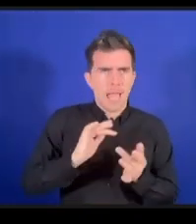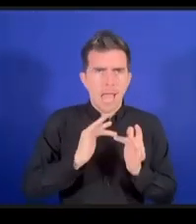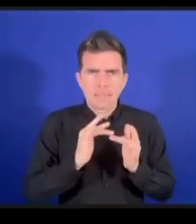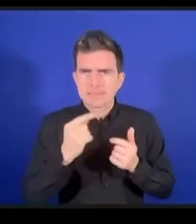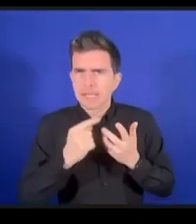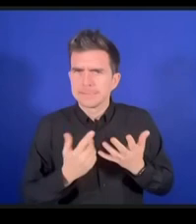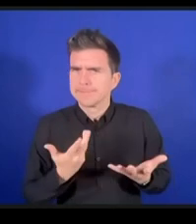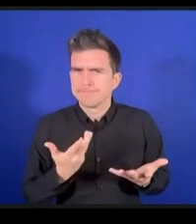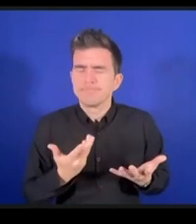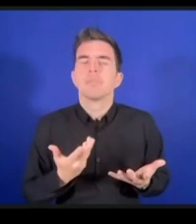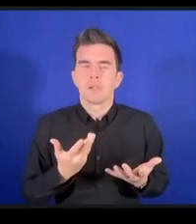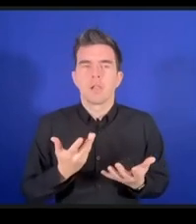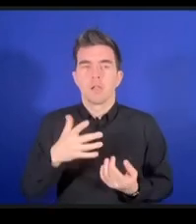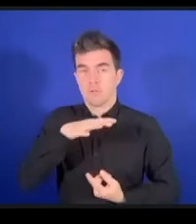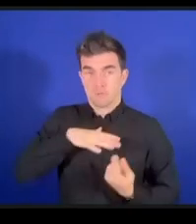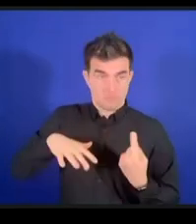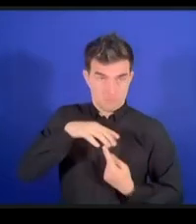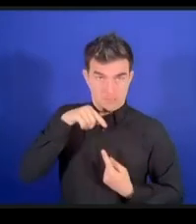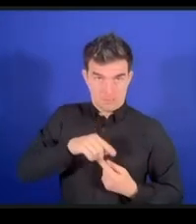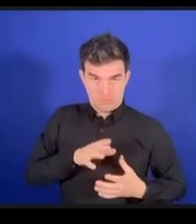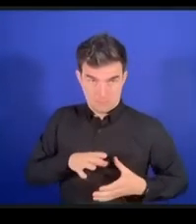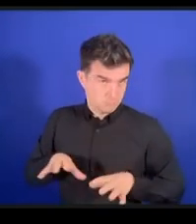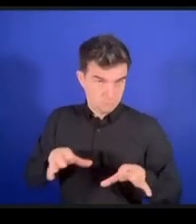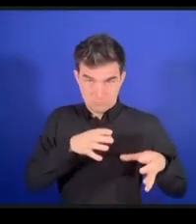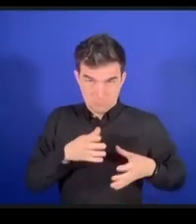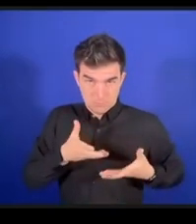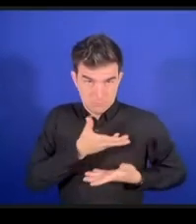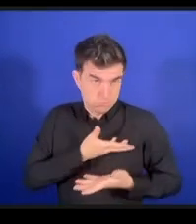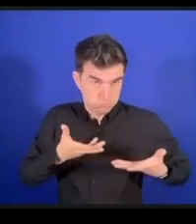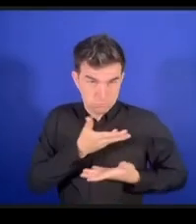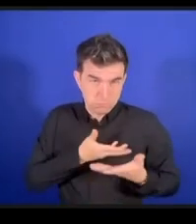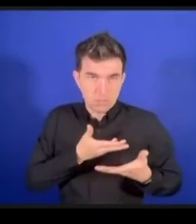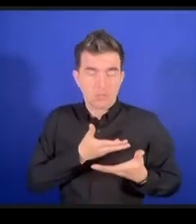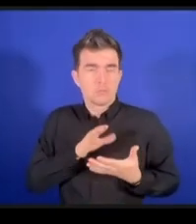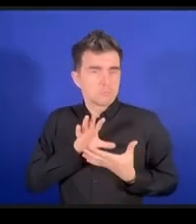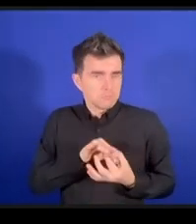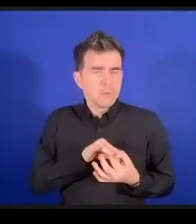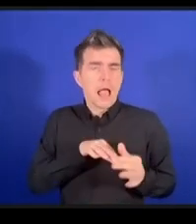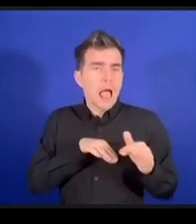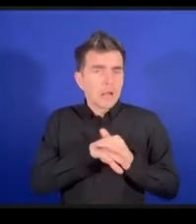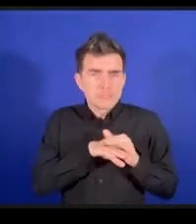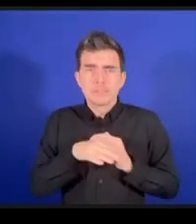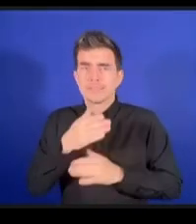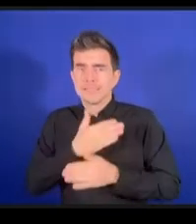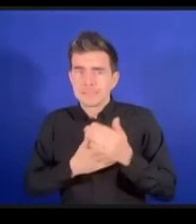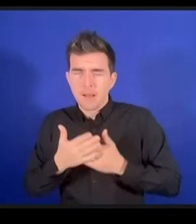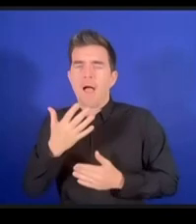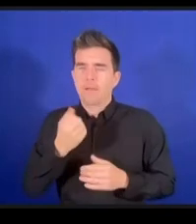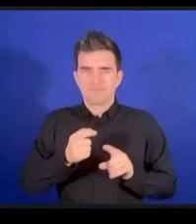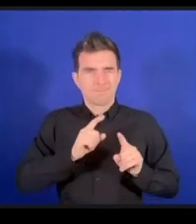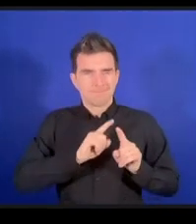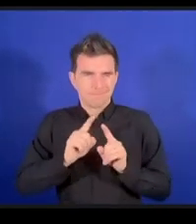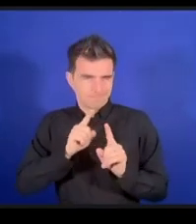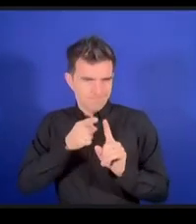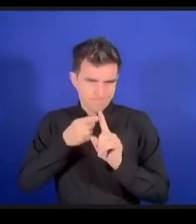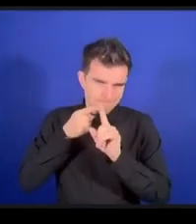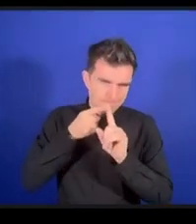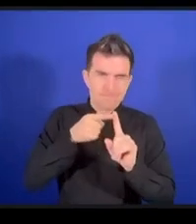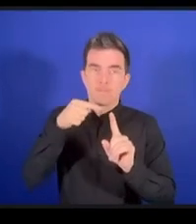億人の障害を持った方々を代表しているんですこれはトランスジェンダーそして